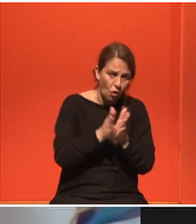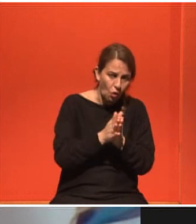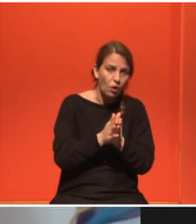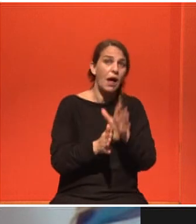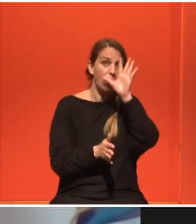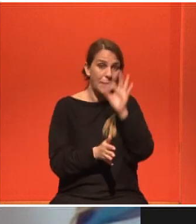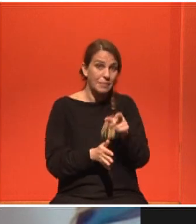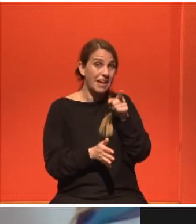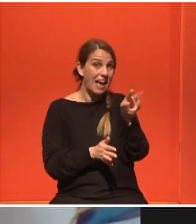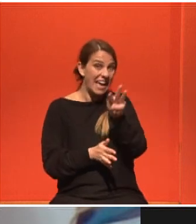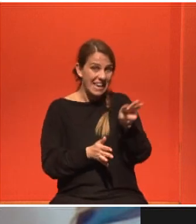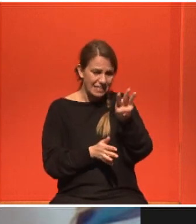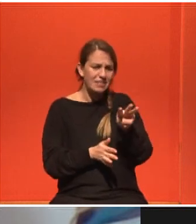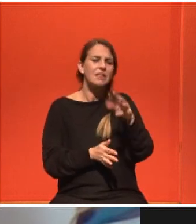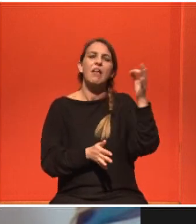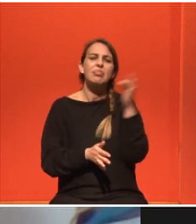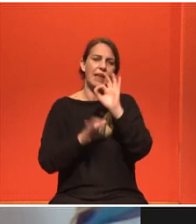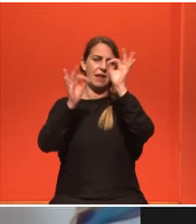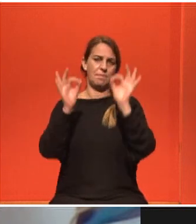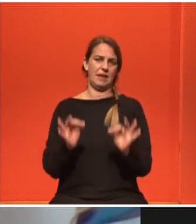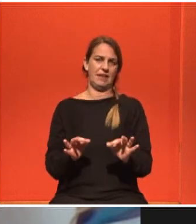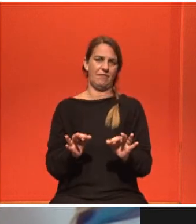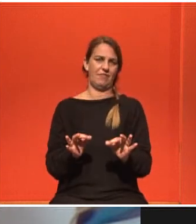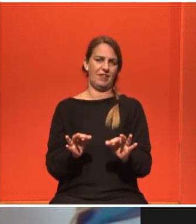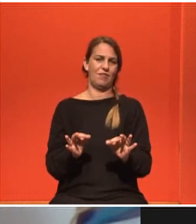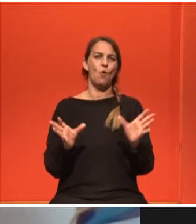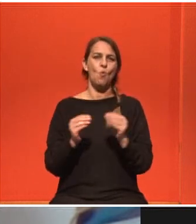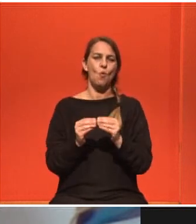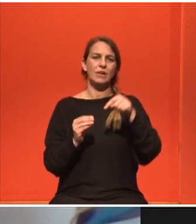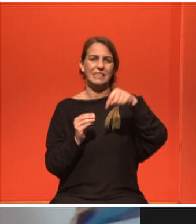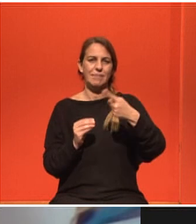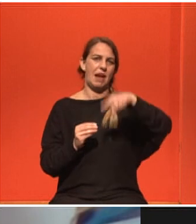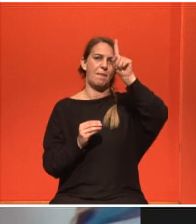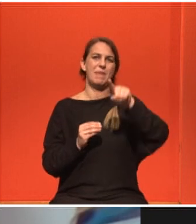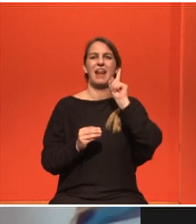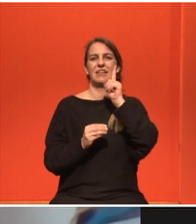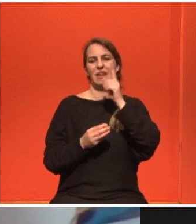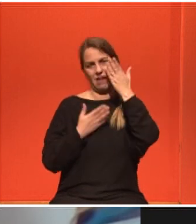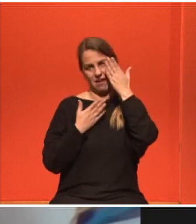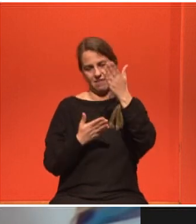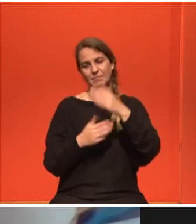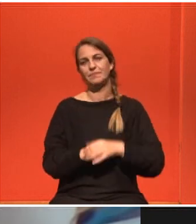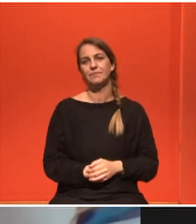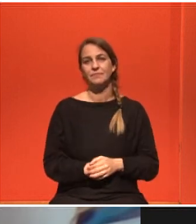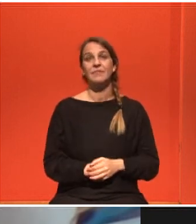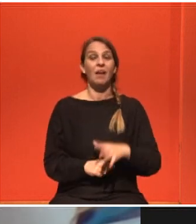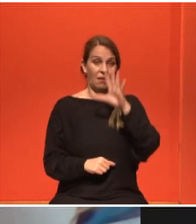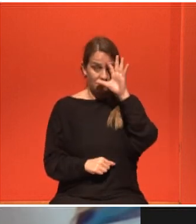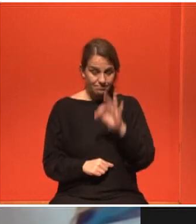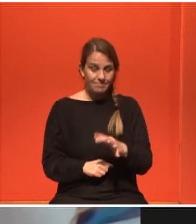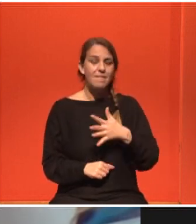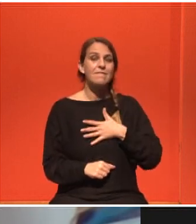καλύτερο περίγραμμα που θα μπορούσε κανένας να δώσει για αυτή την ημέρα. Και, ειλικρινά, θέλω να σε